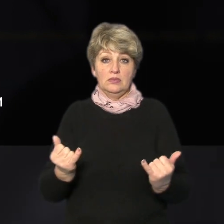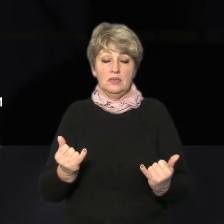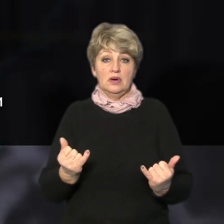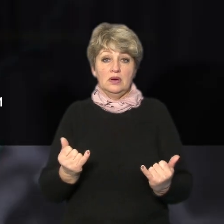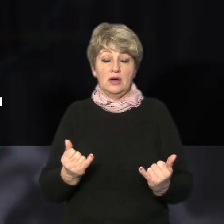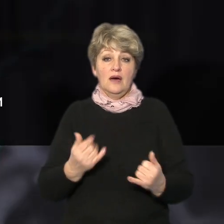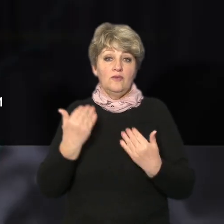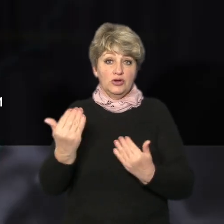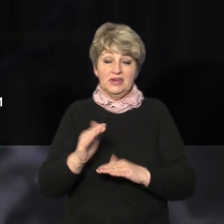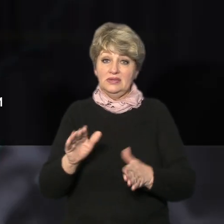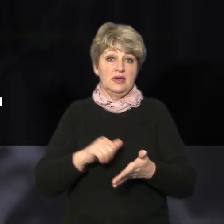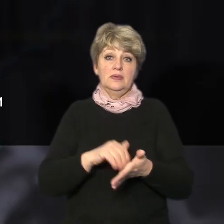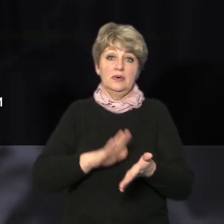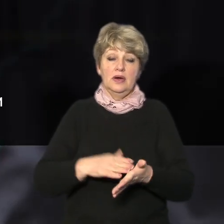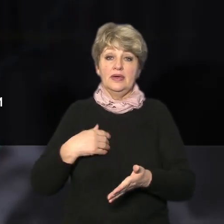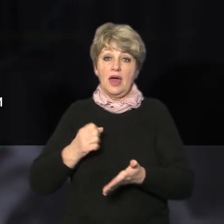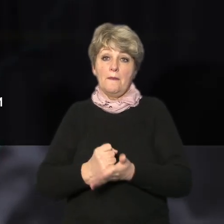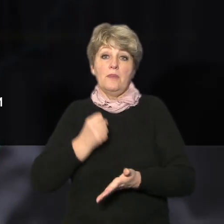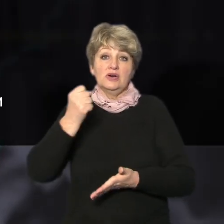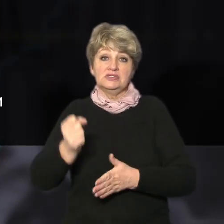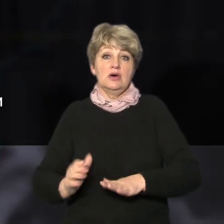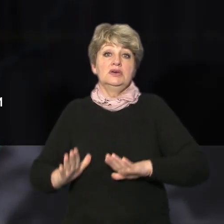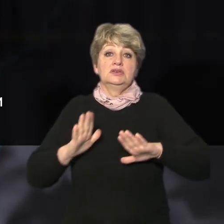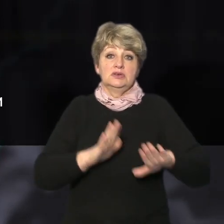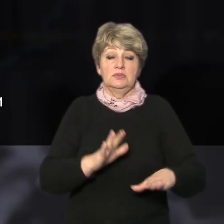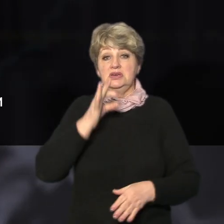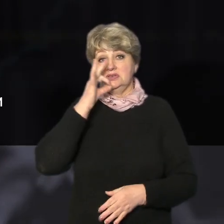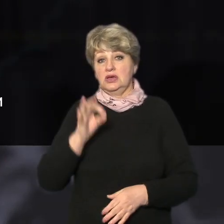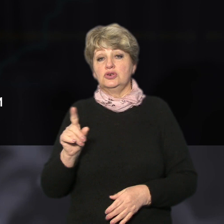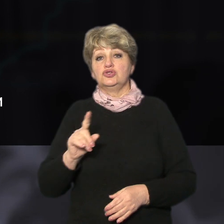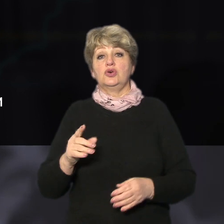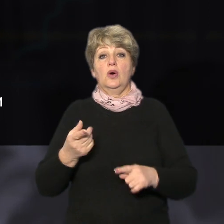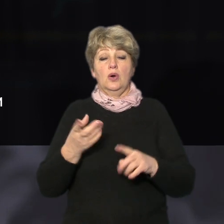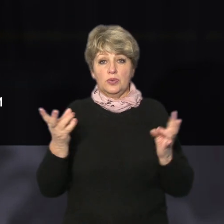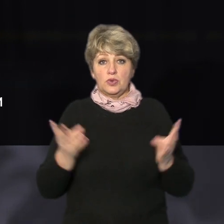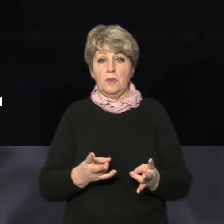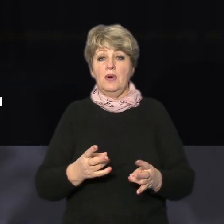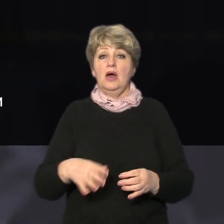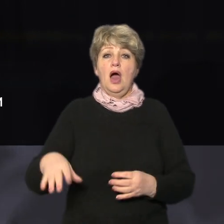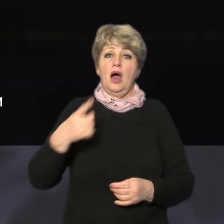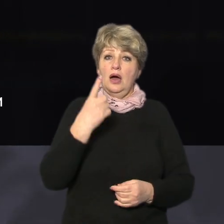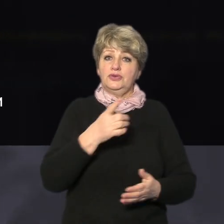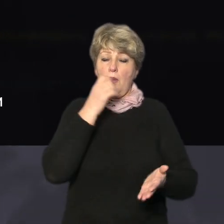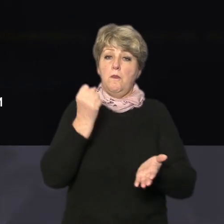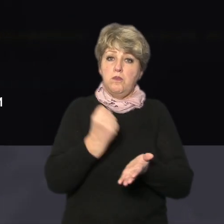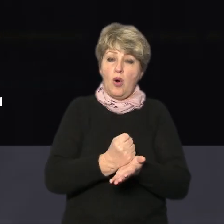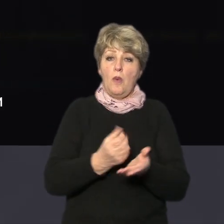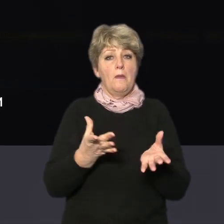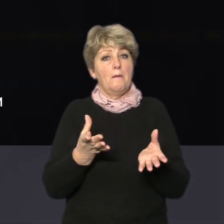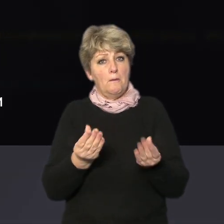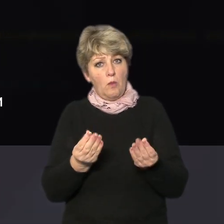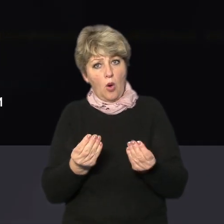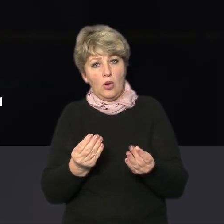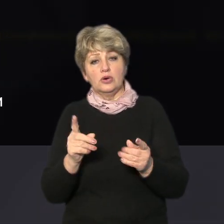не зареєстрували послав заступника сказав що бери два листи один здає сім а другий печаткою мокрою хай